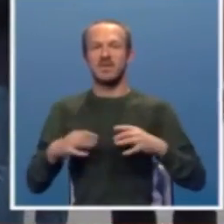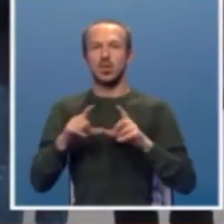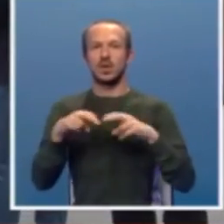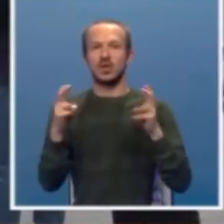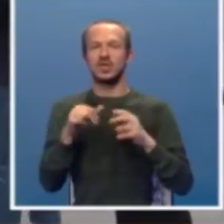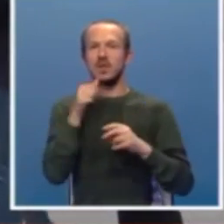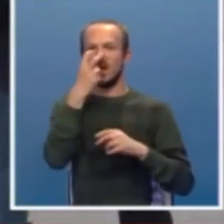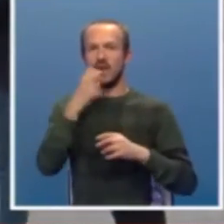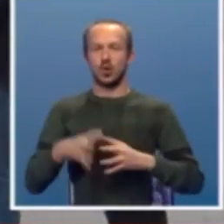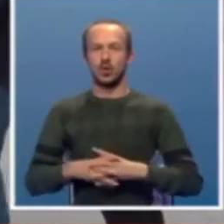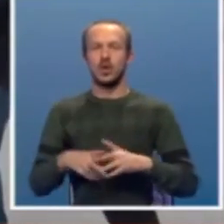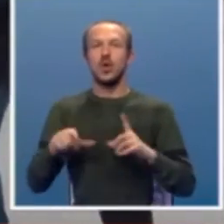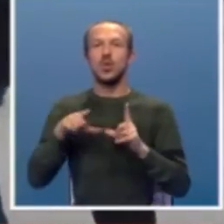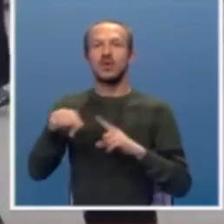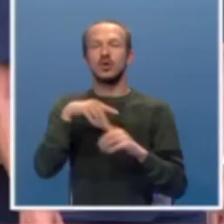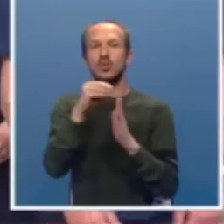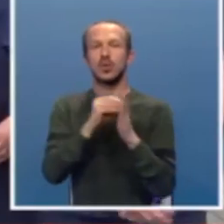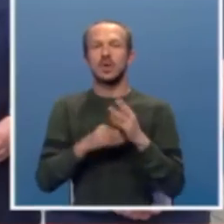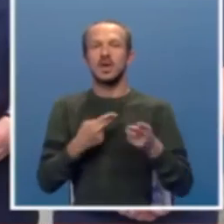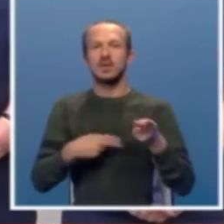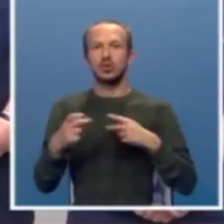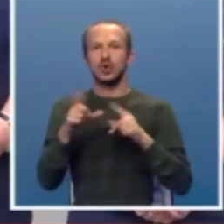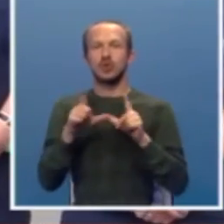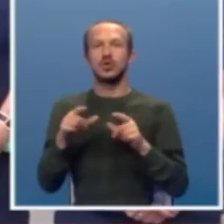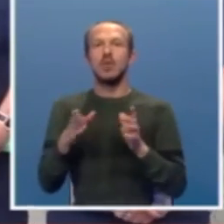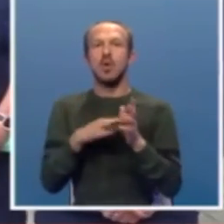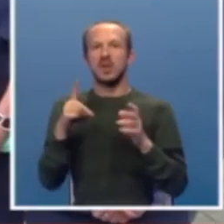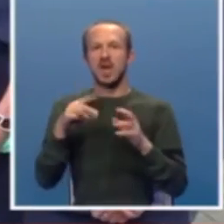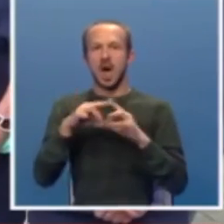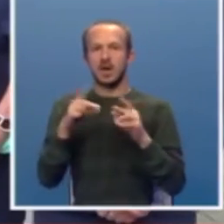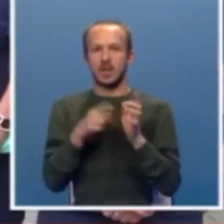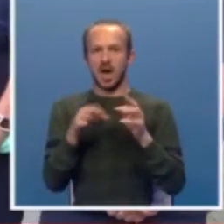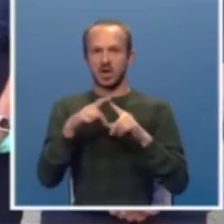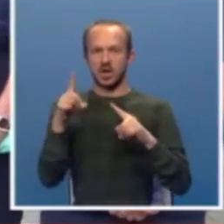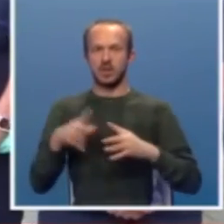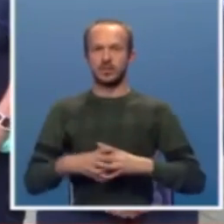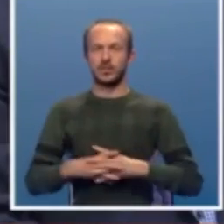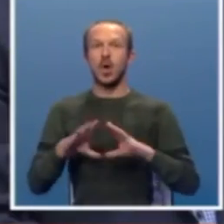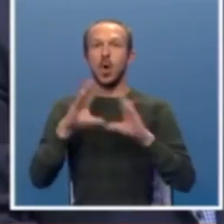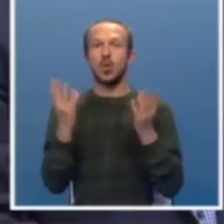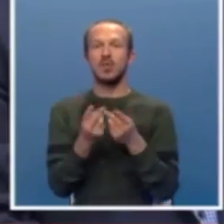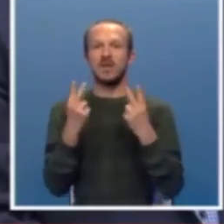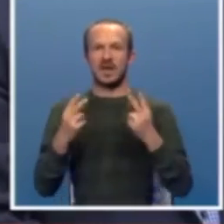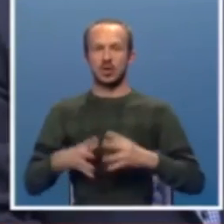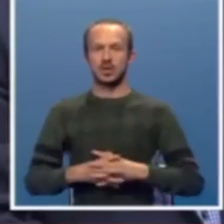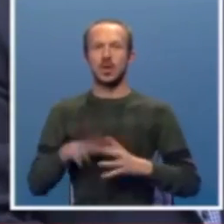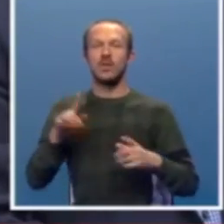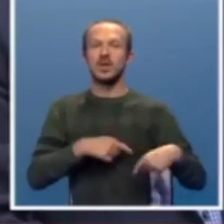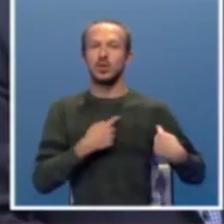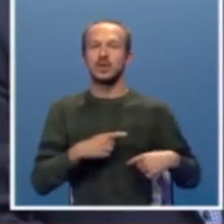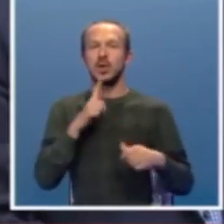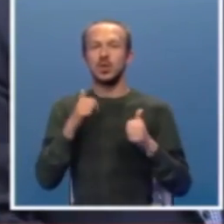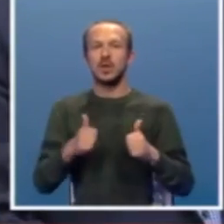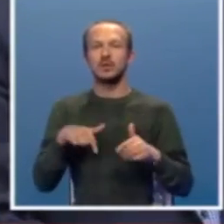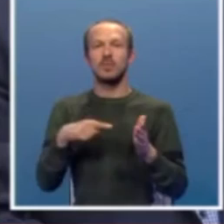u Gradišci i Prnjavoru u okviru programa isporučeni su mobilni rentgen aparati. Ukupna vrijednost ove donacije koje